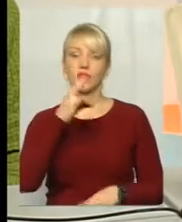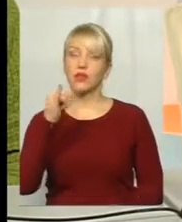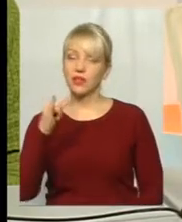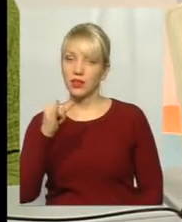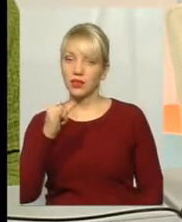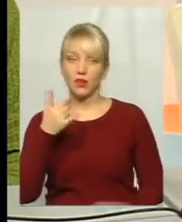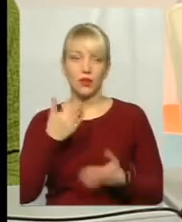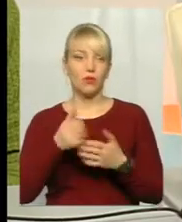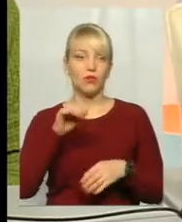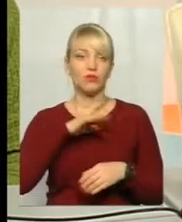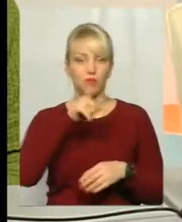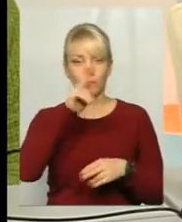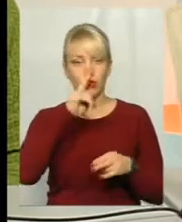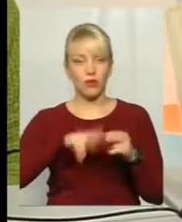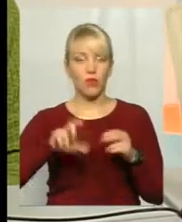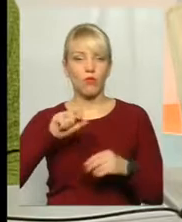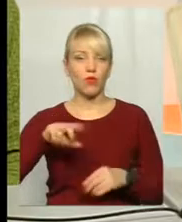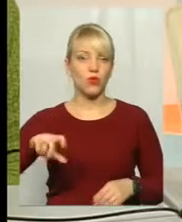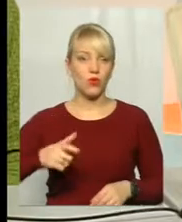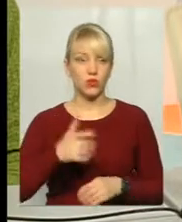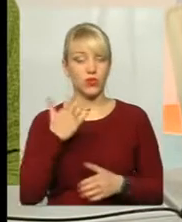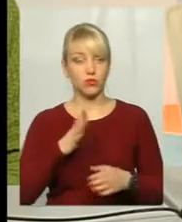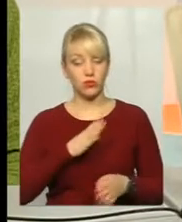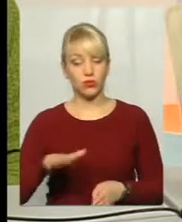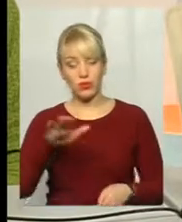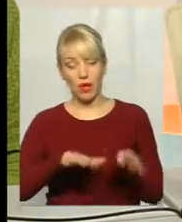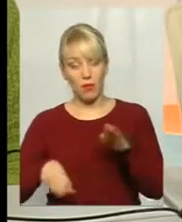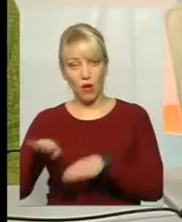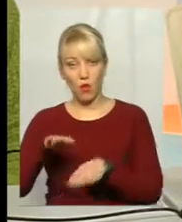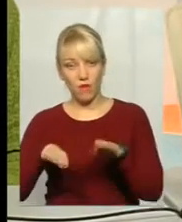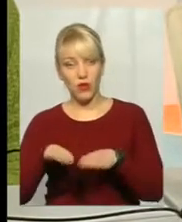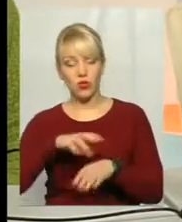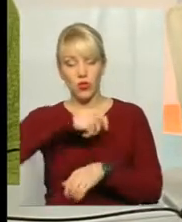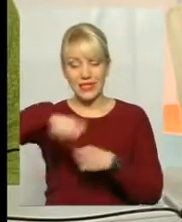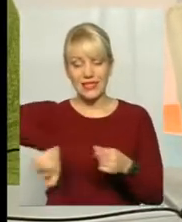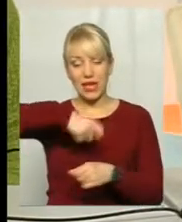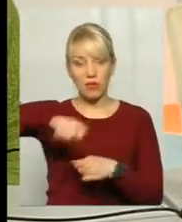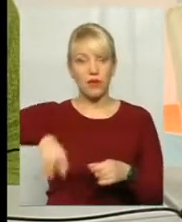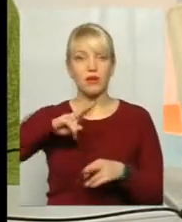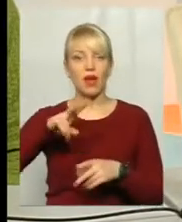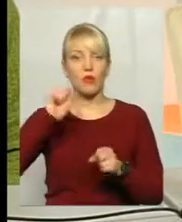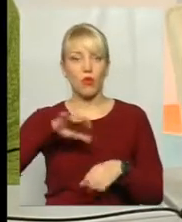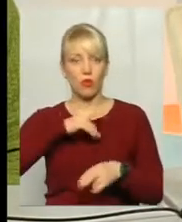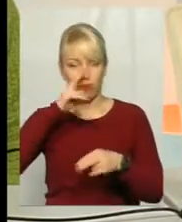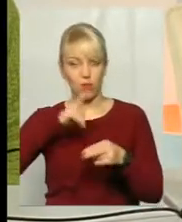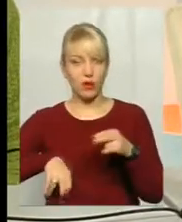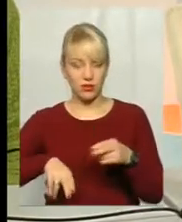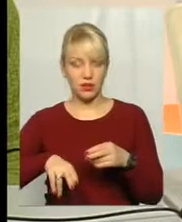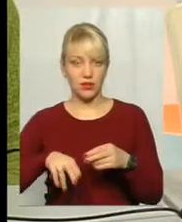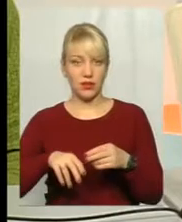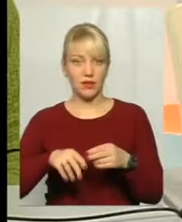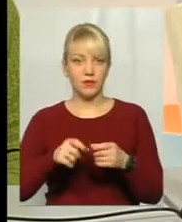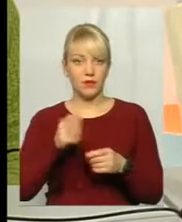напевно, це він втратив по дорозі. Якщо було запаковано, все повністю, скотчем замотано, як могло, воно десь випасти,